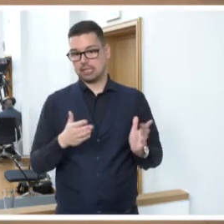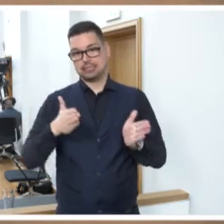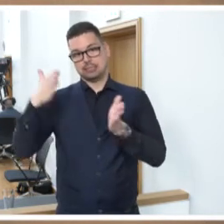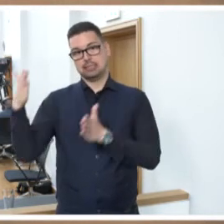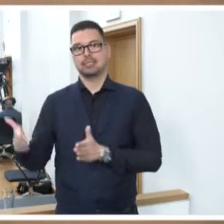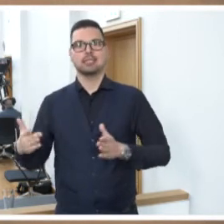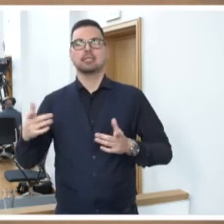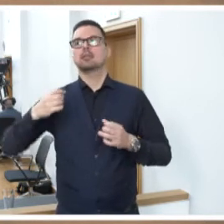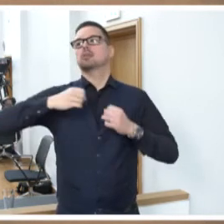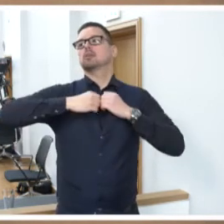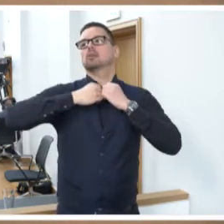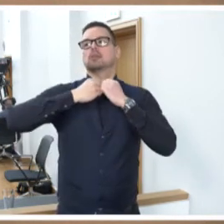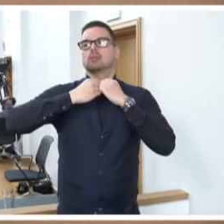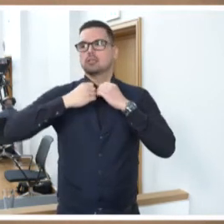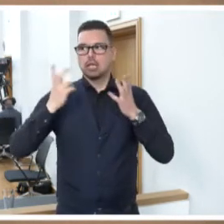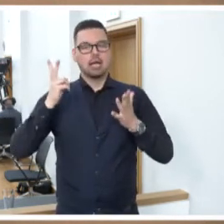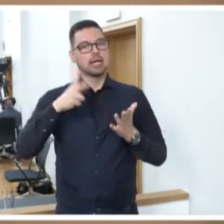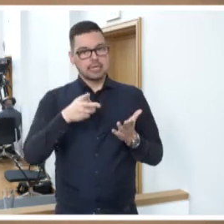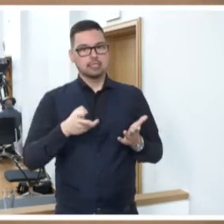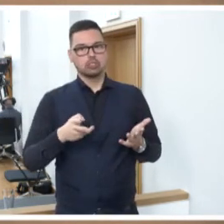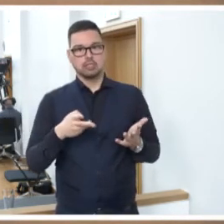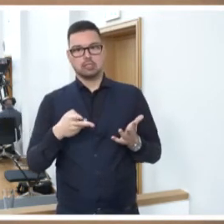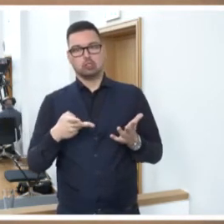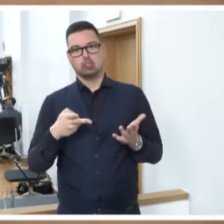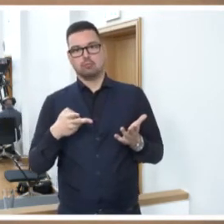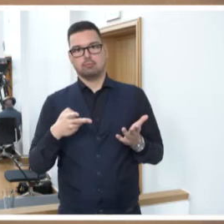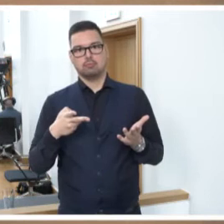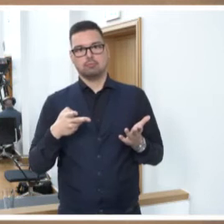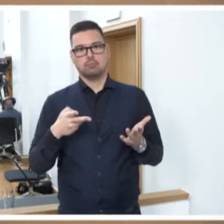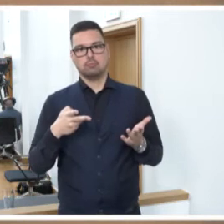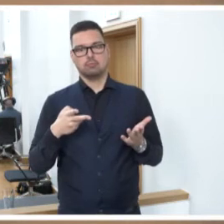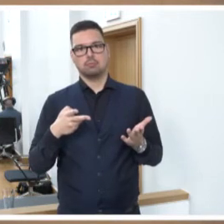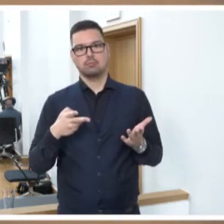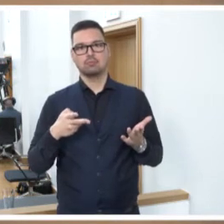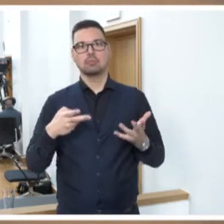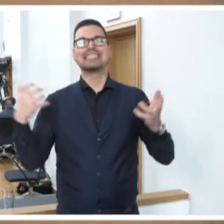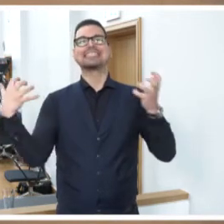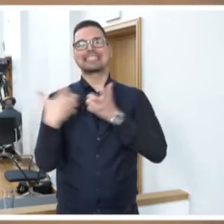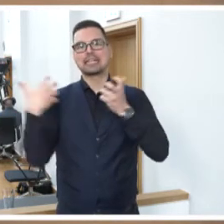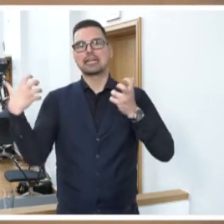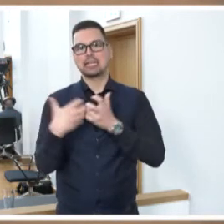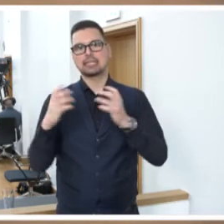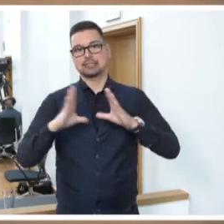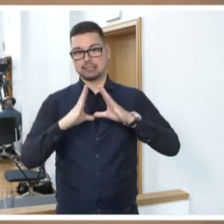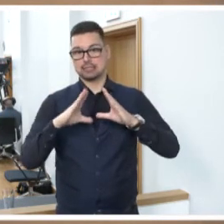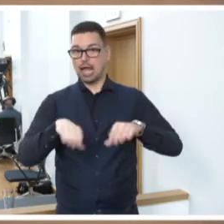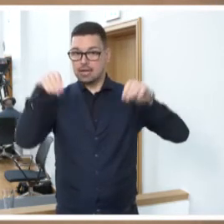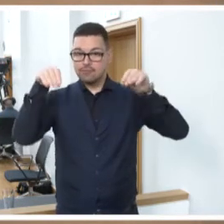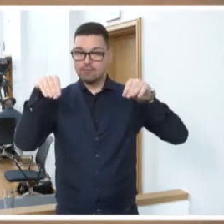natürlich richtig, dass man das jetzt mit dem Kriegsbeginn in der Ukraine,